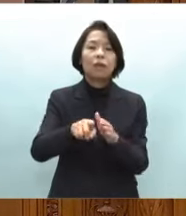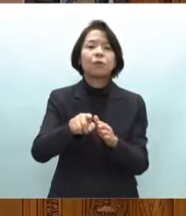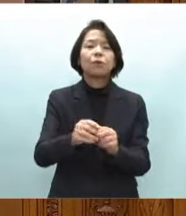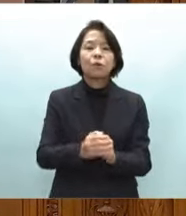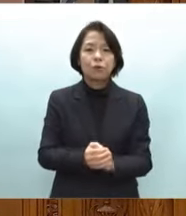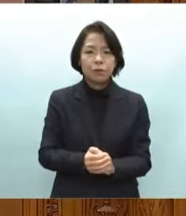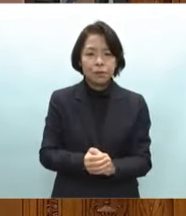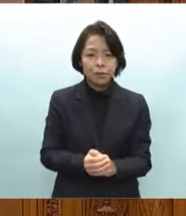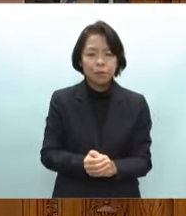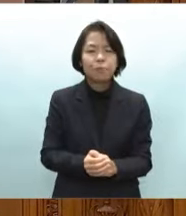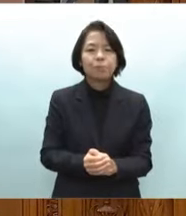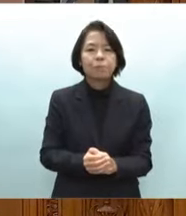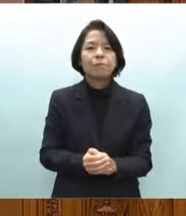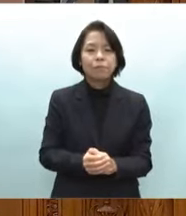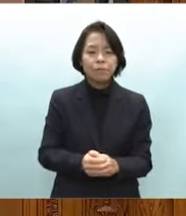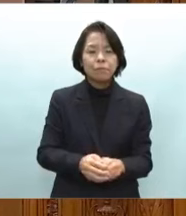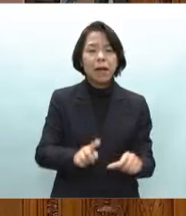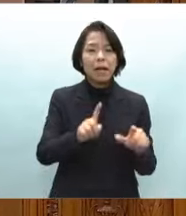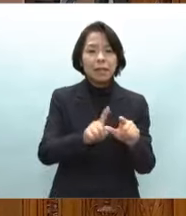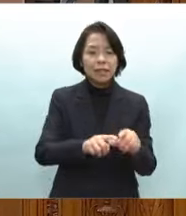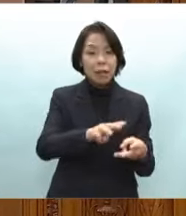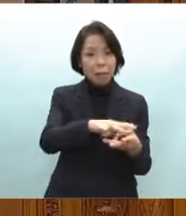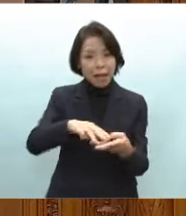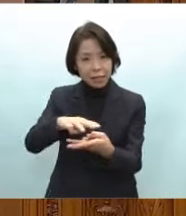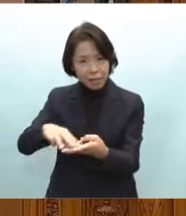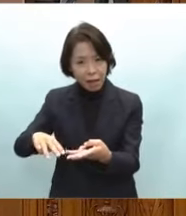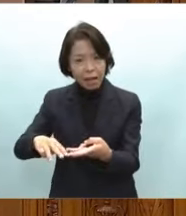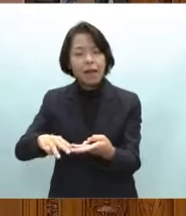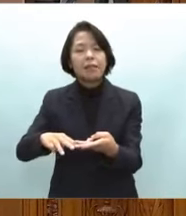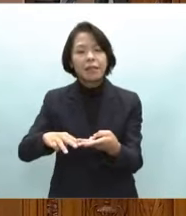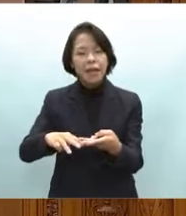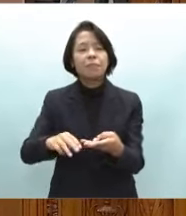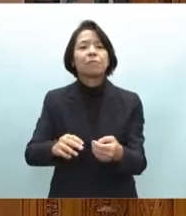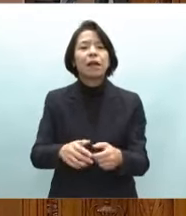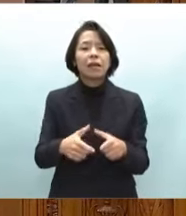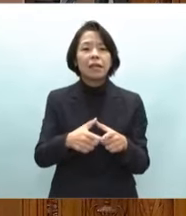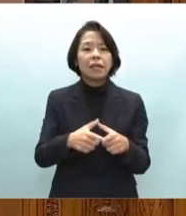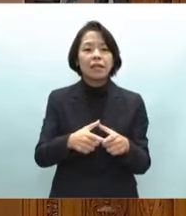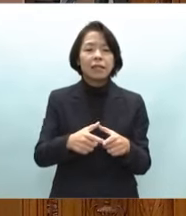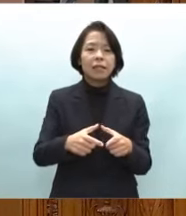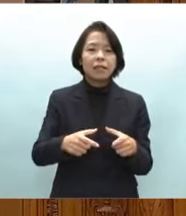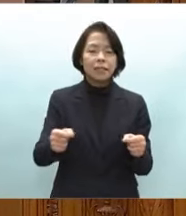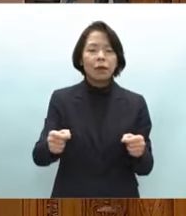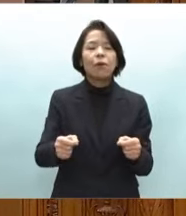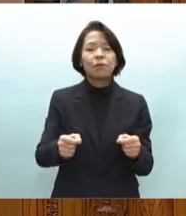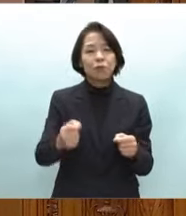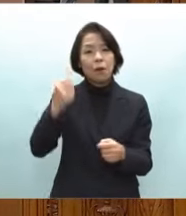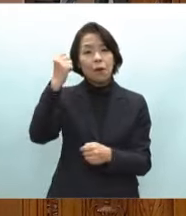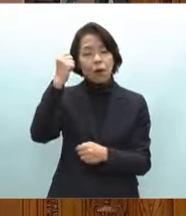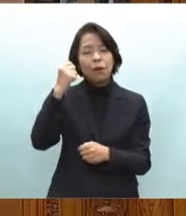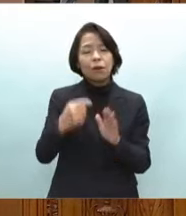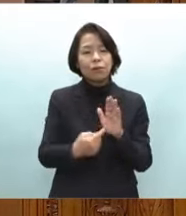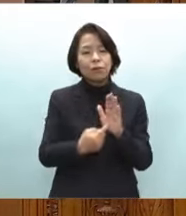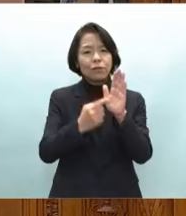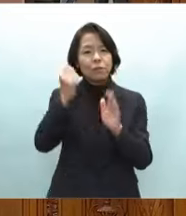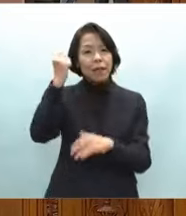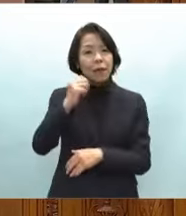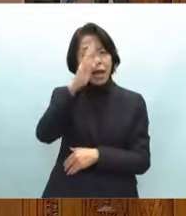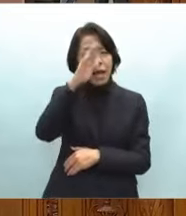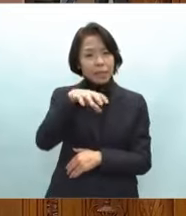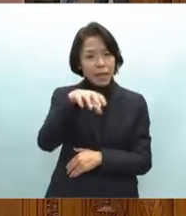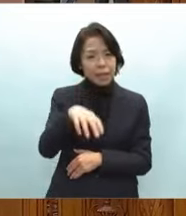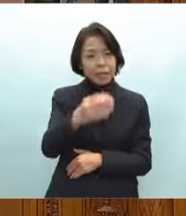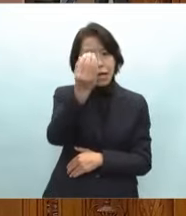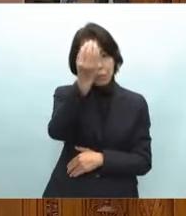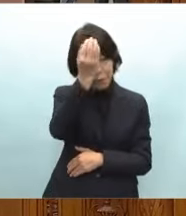白米千枚田や日本三大浅市に数えられる和島浅